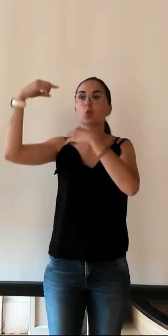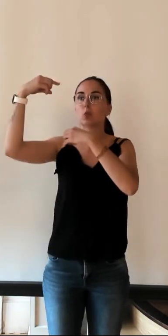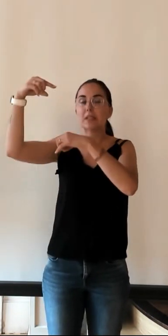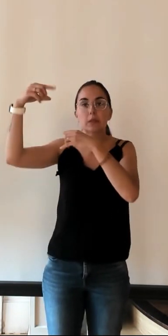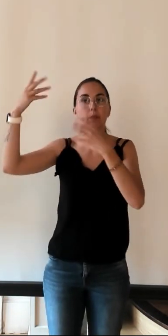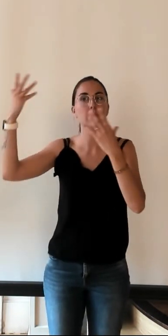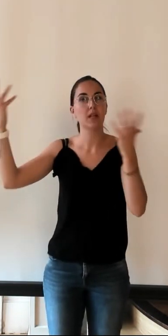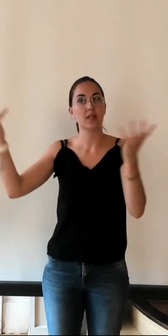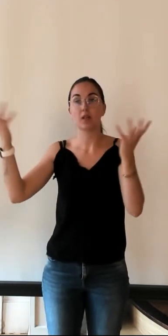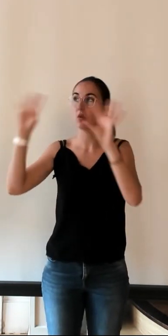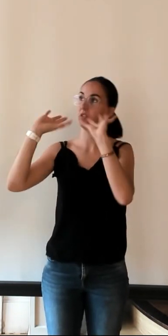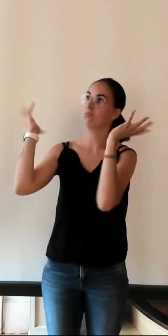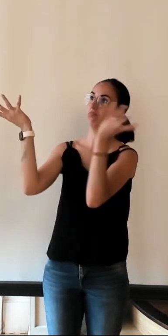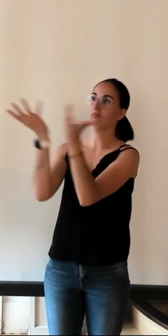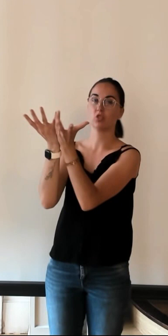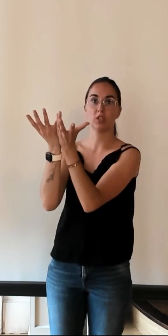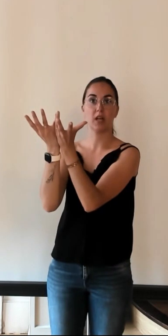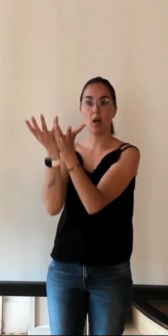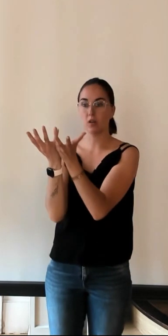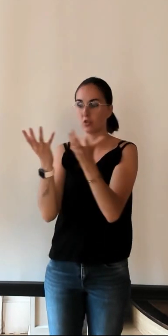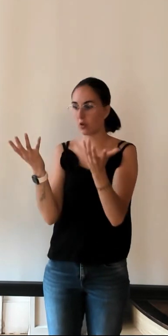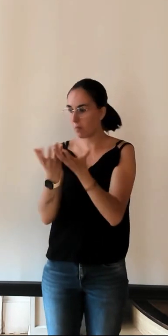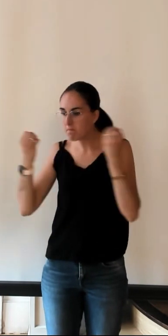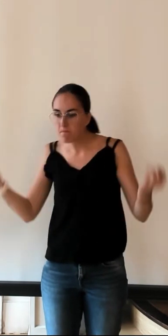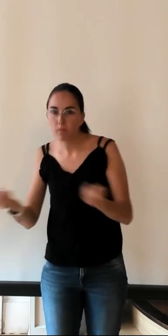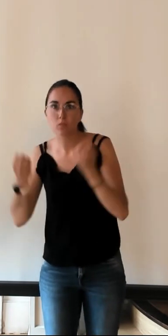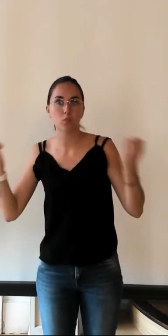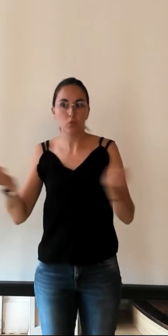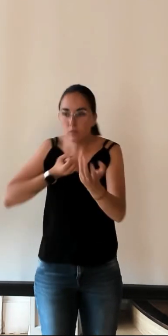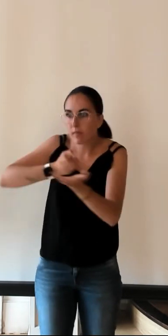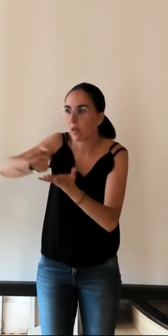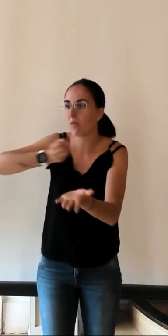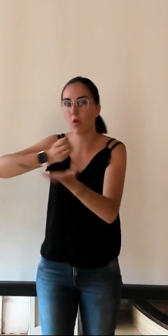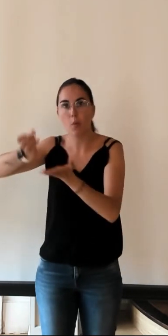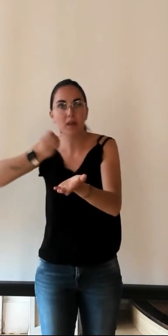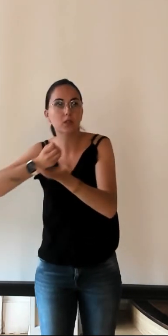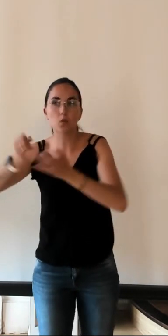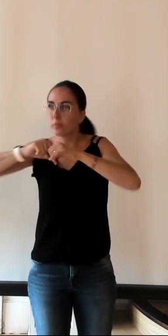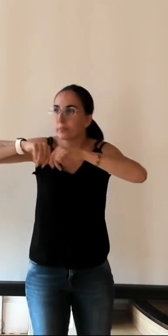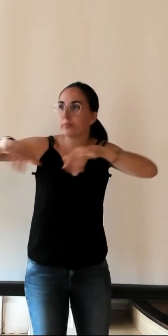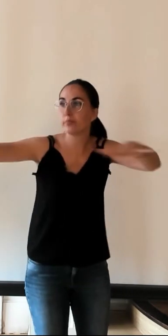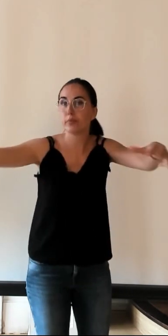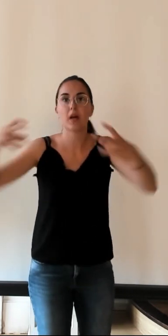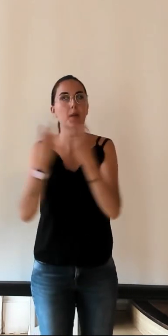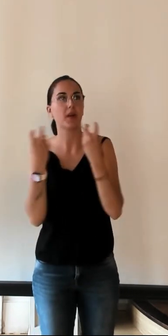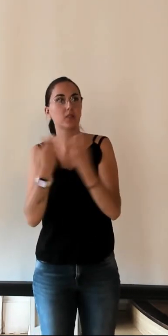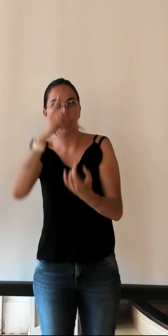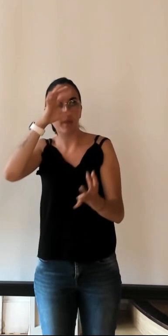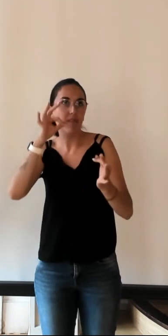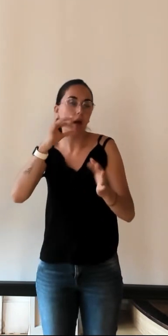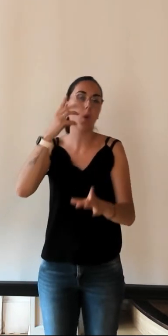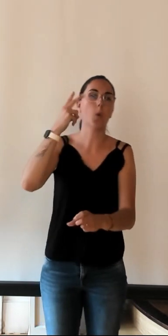générale de promotion qui comporte également les établissements hôteliers. Donc,